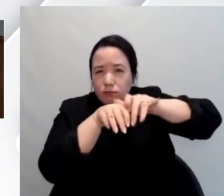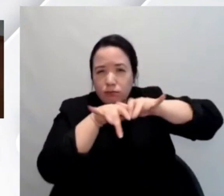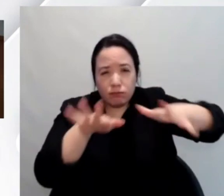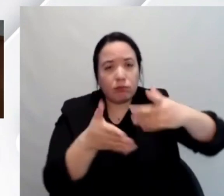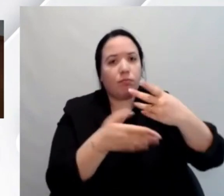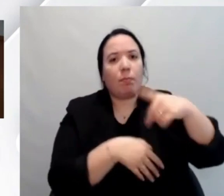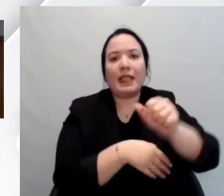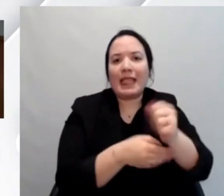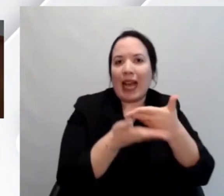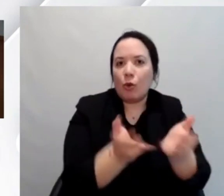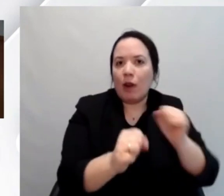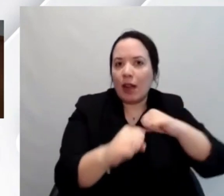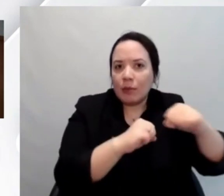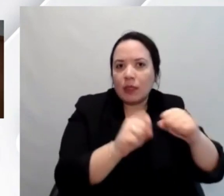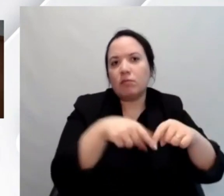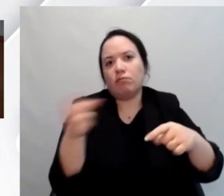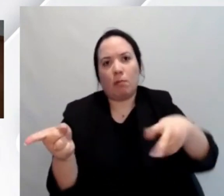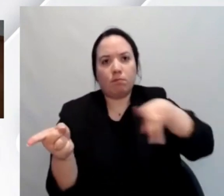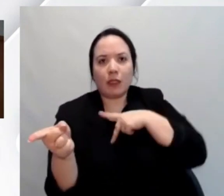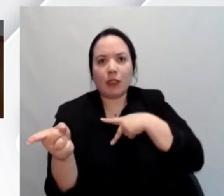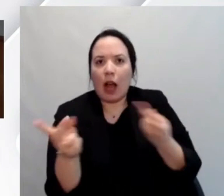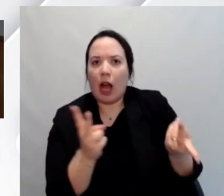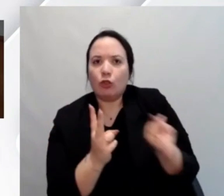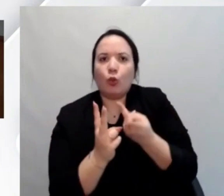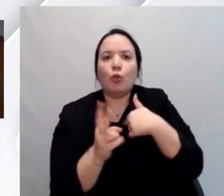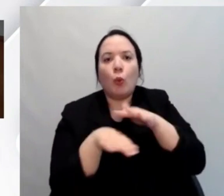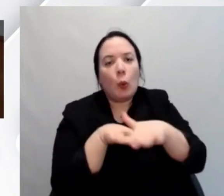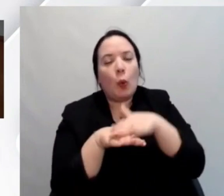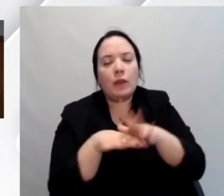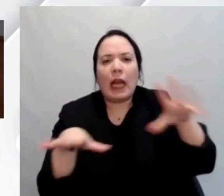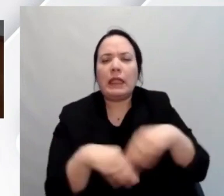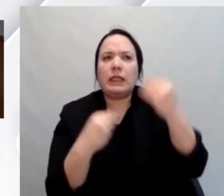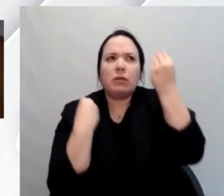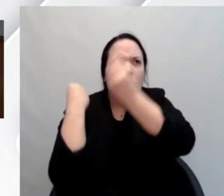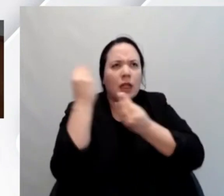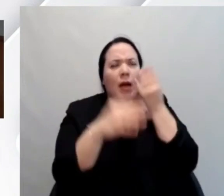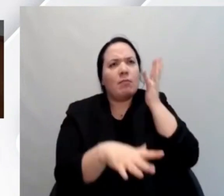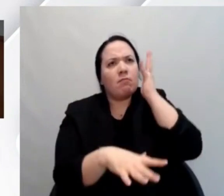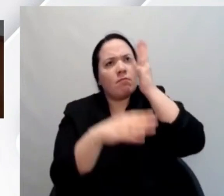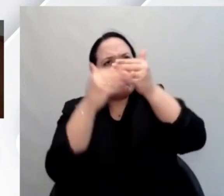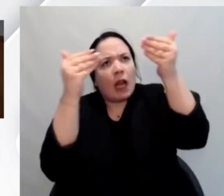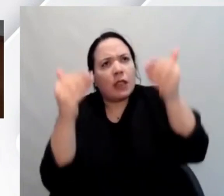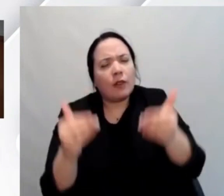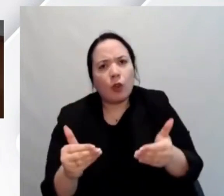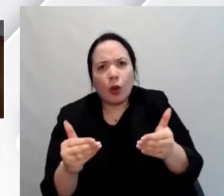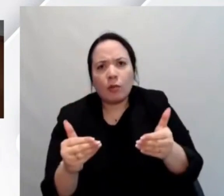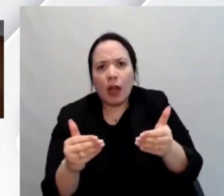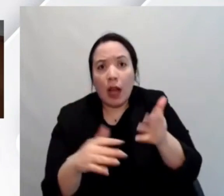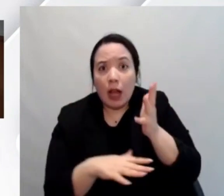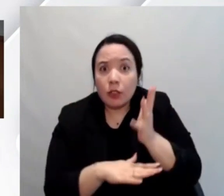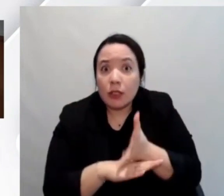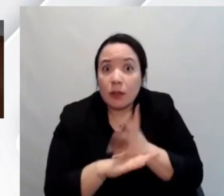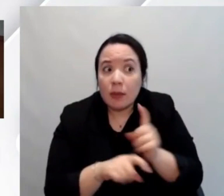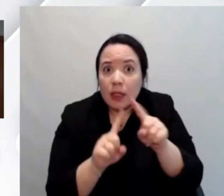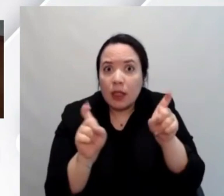amministrazione che nel privato, ci si iniziò a interrogare se la piattaforma era accessibile. Visto che